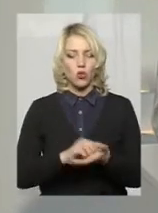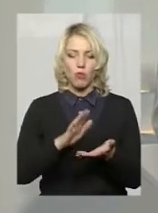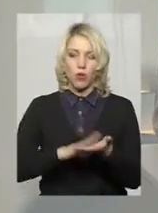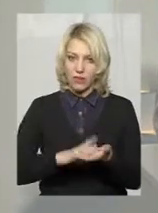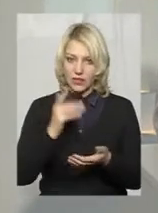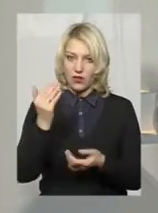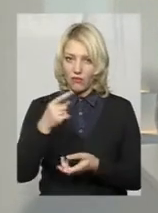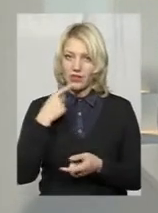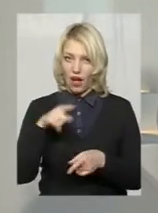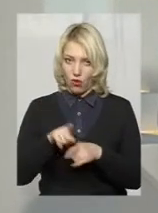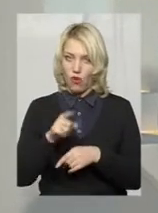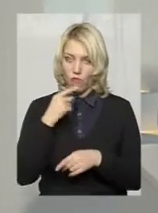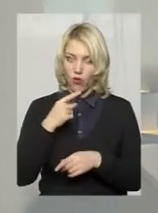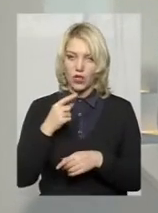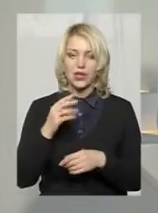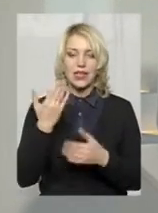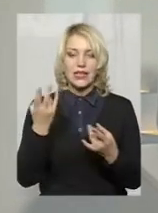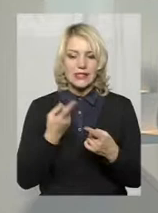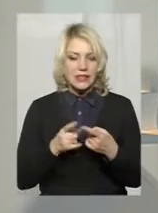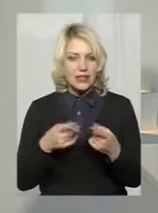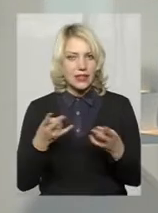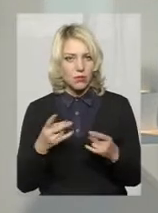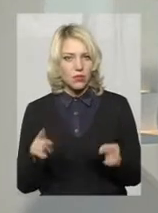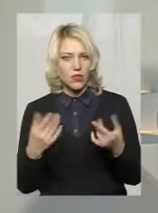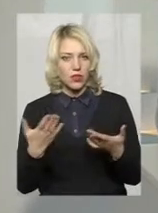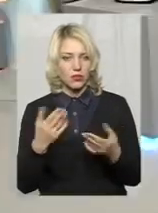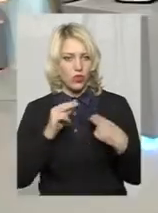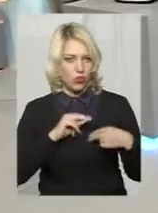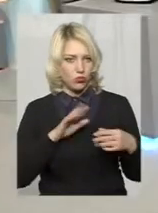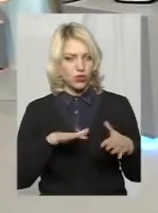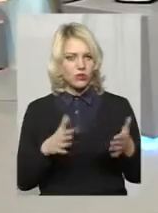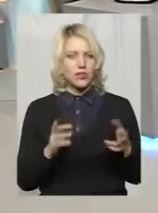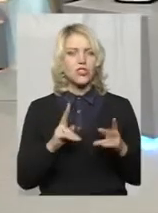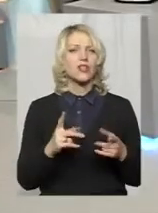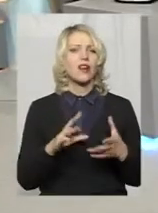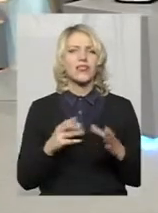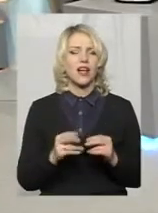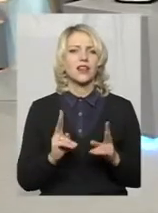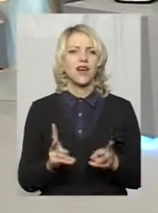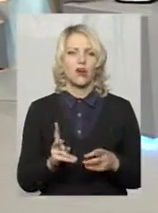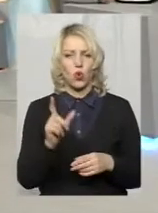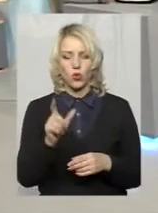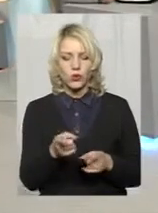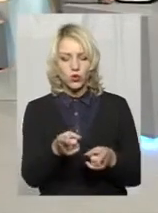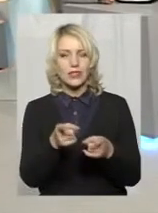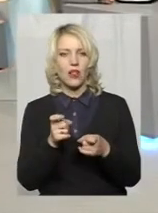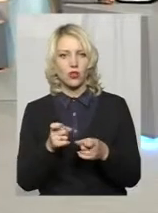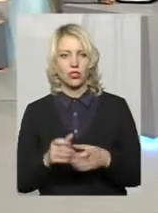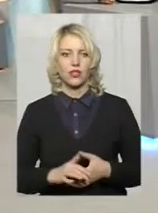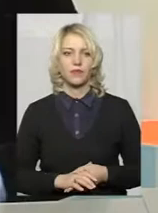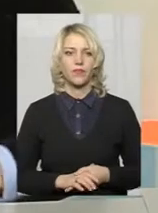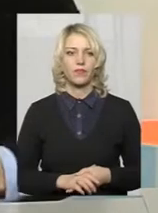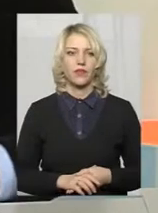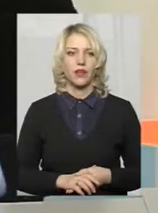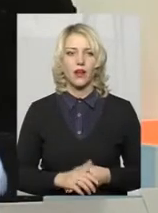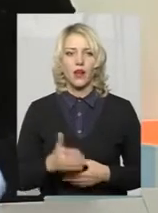А це ж треба створювати, напевно, робочі місця, чи як взагалі людину залучити? Ми говоримо або про діючі